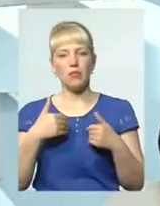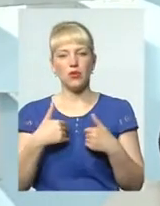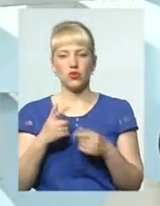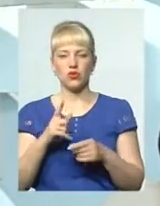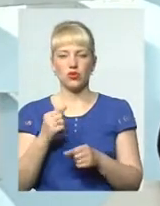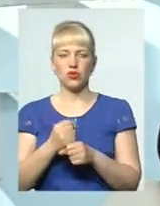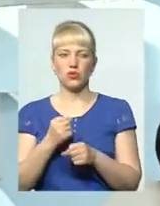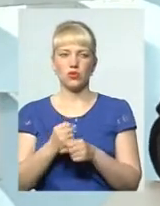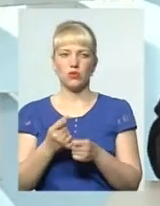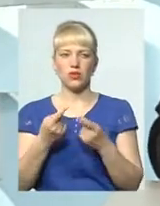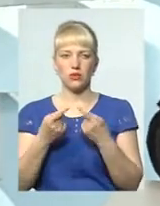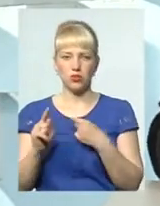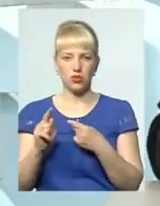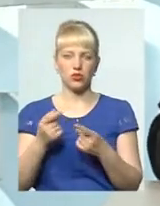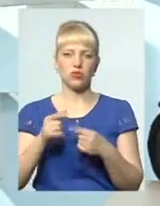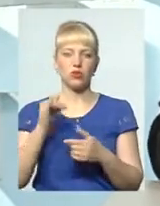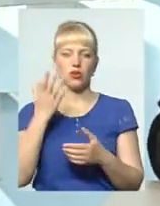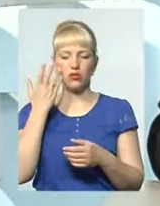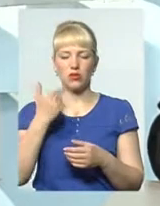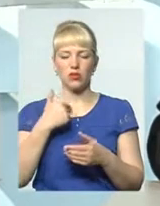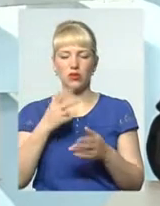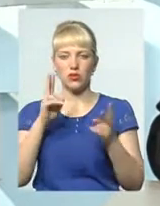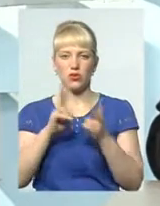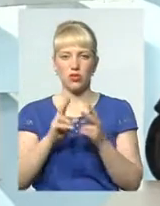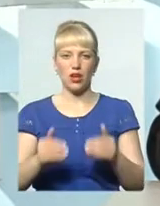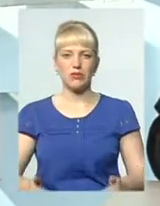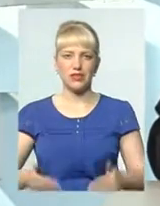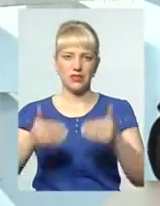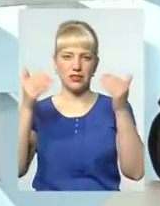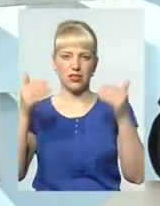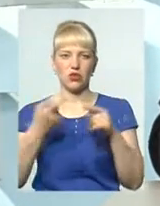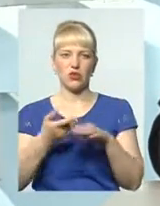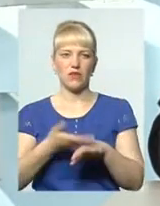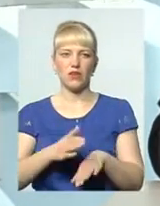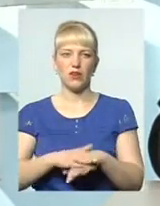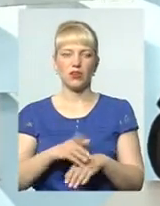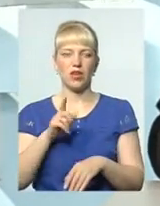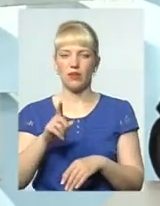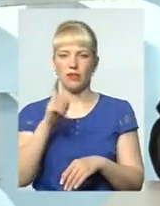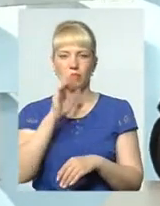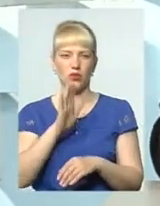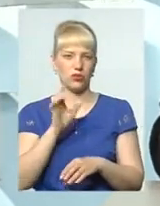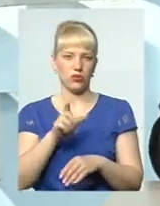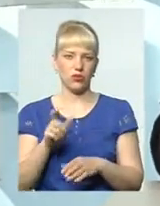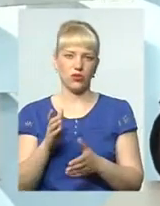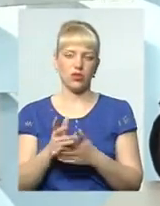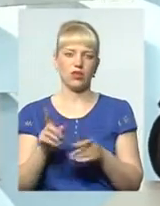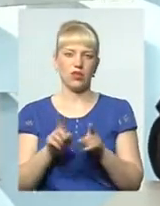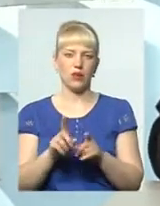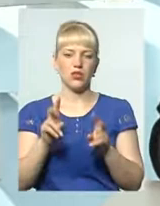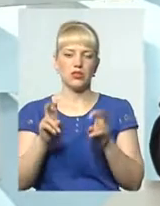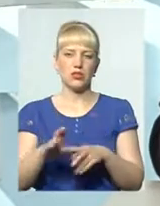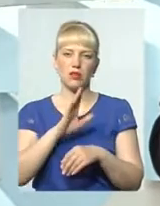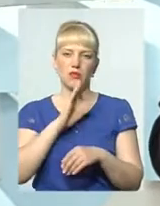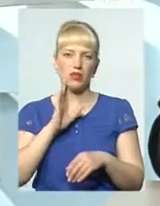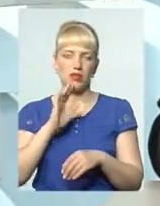робити реально, і коли наштовхуємось на цю сцену, дуже тяжко. Але справді там також є добрі люди. Там також сидять ті самі матері,